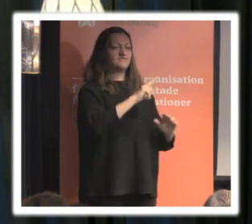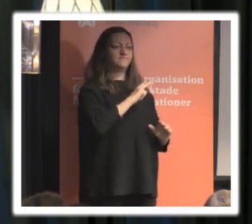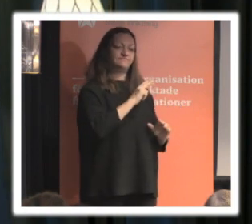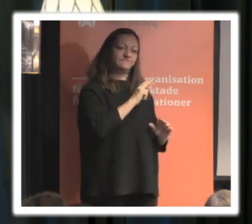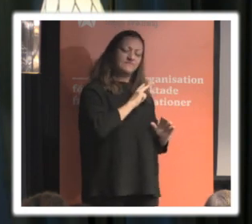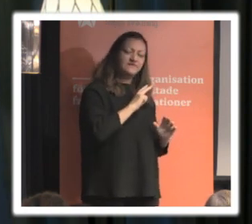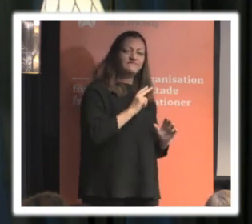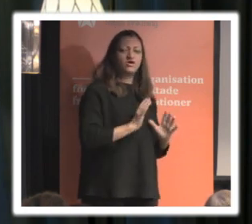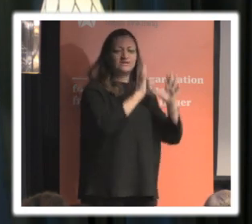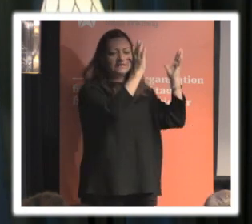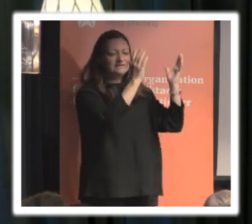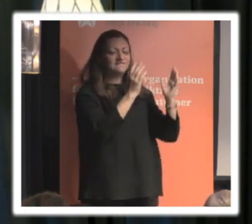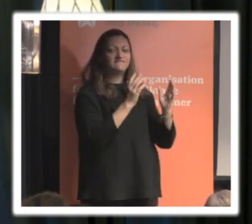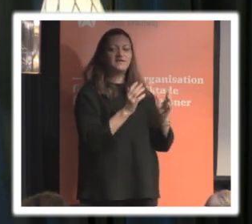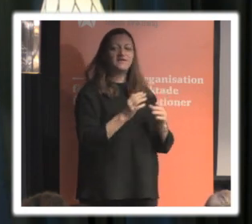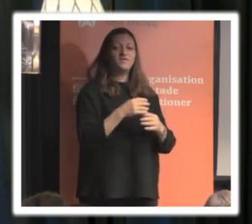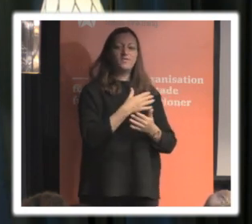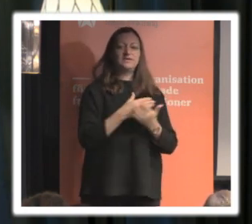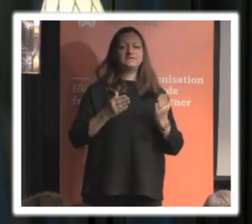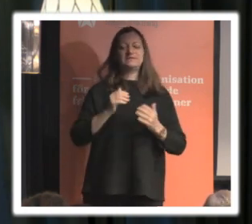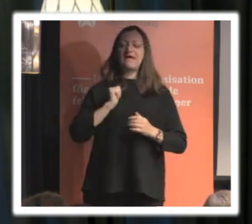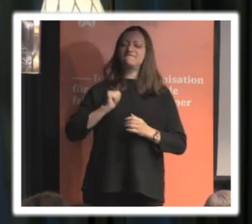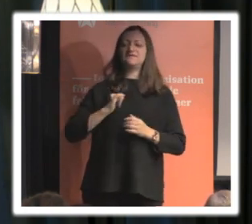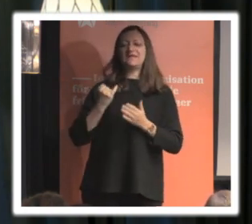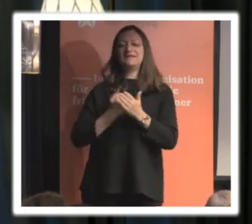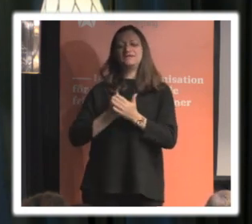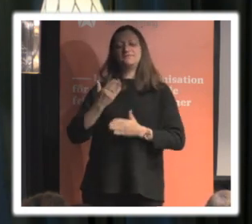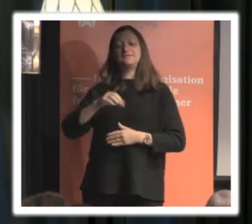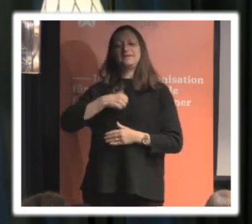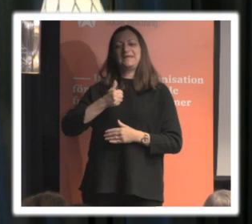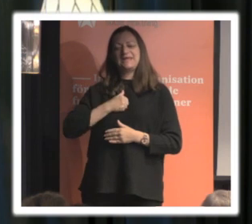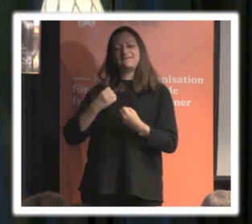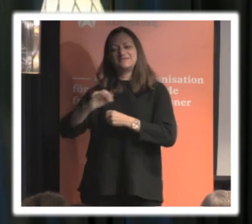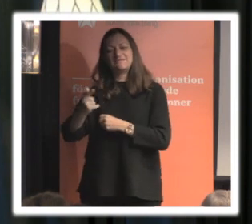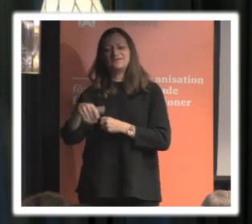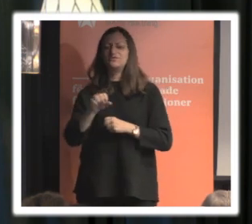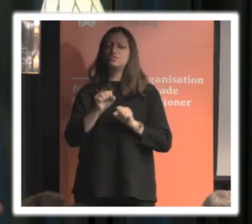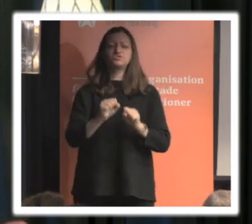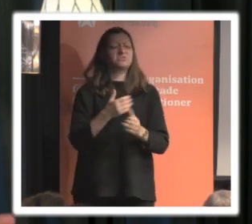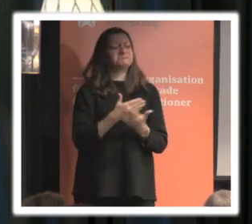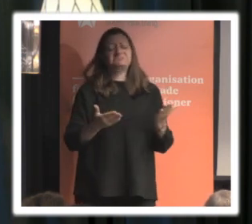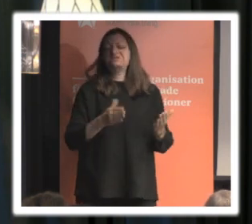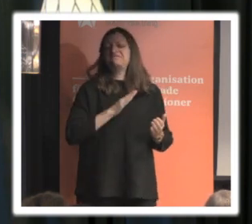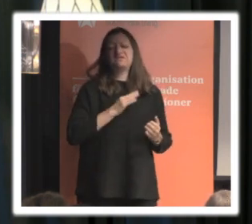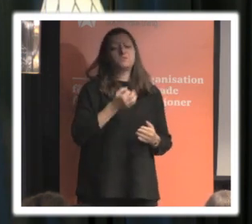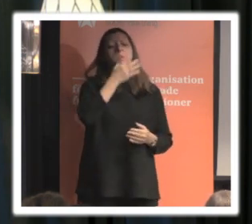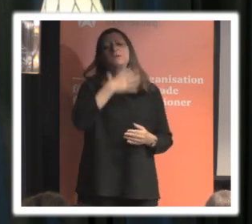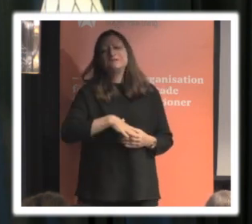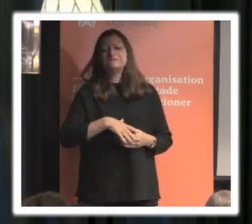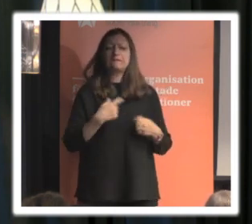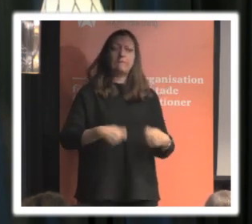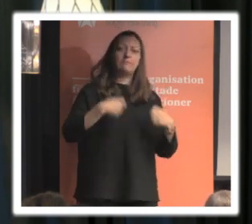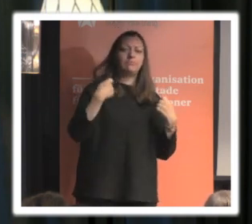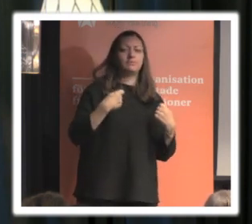rätt att utöva de här rättigheterna i den egna verksamheten då ska det i princip inte finnas någon risk för att man överträder